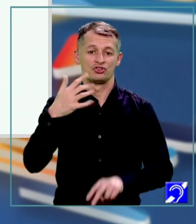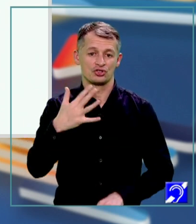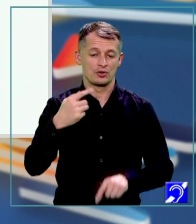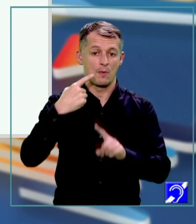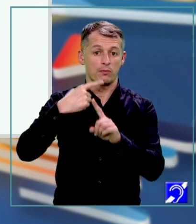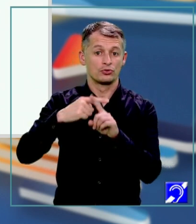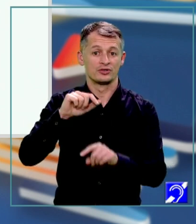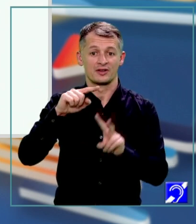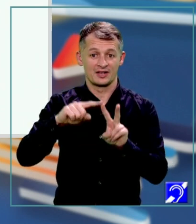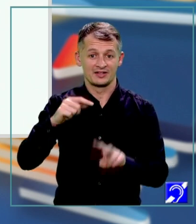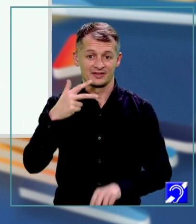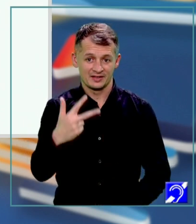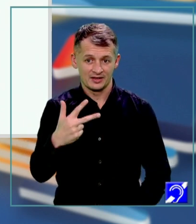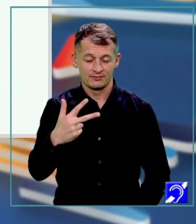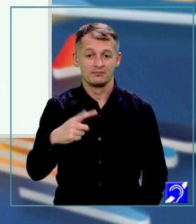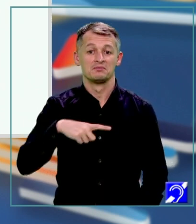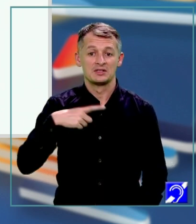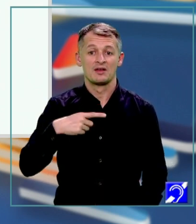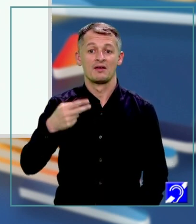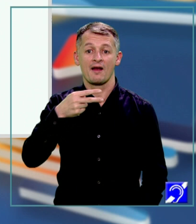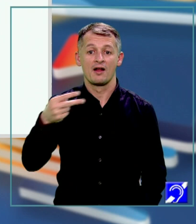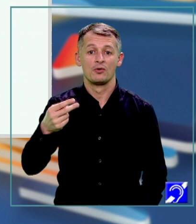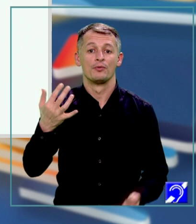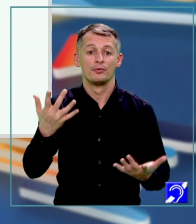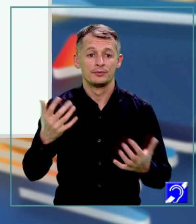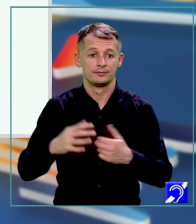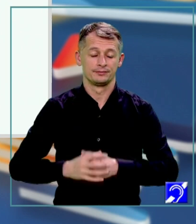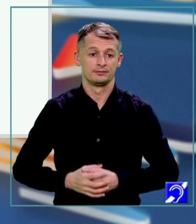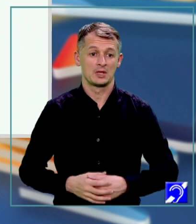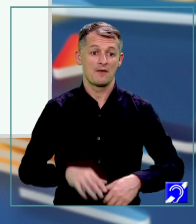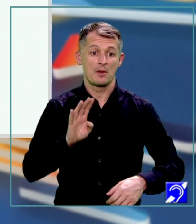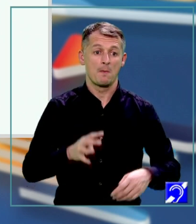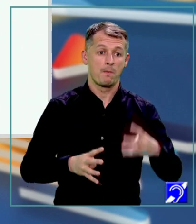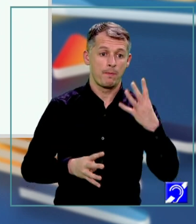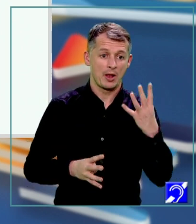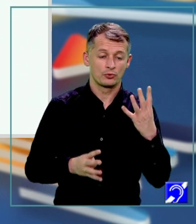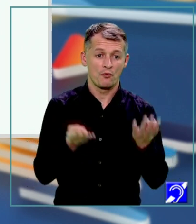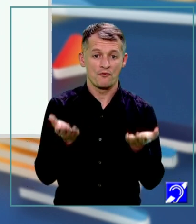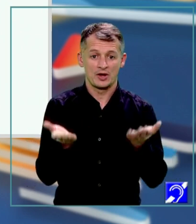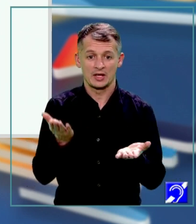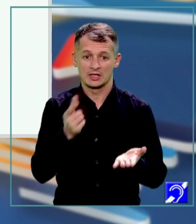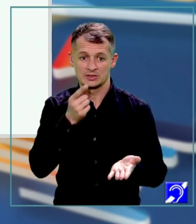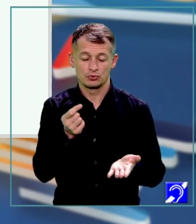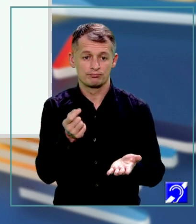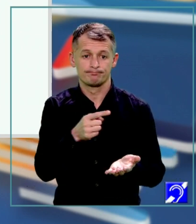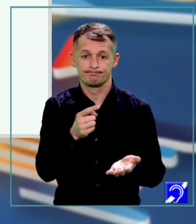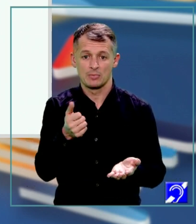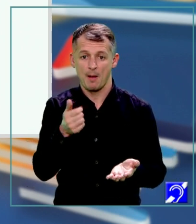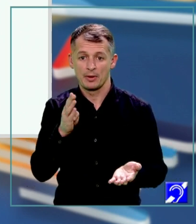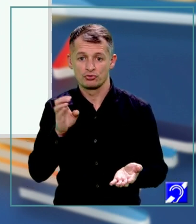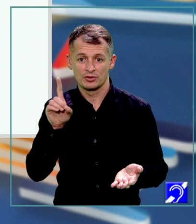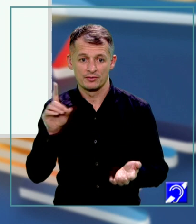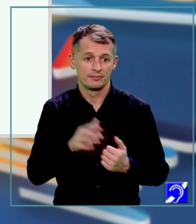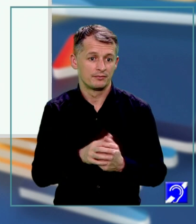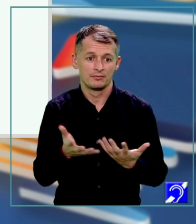5 plus radical din 3 este egal cu... Avem patru variante de răspuns. Produsul înseamnă să le înmulțim.